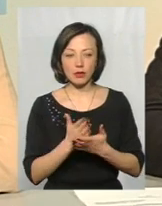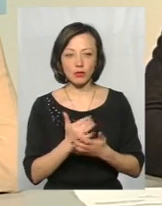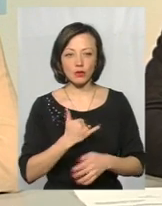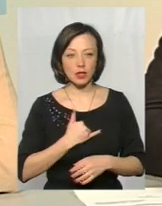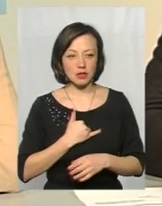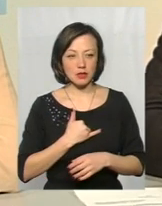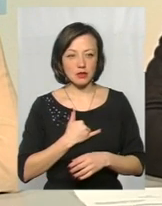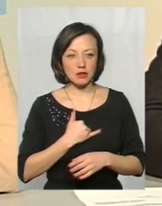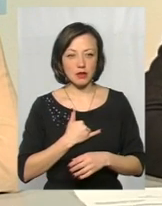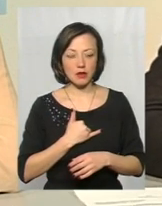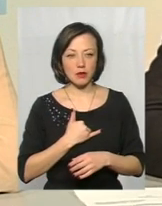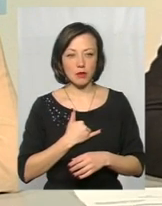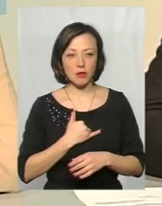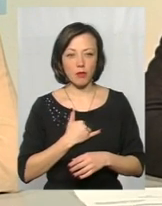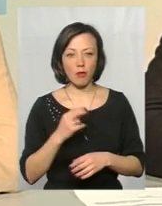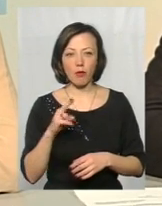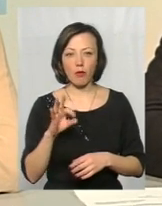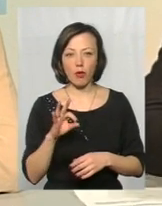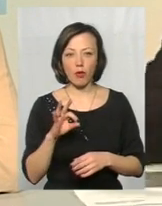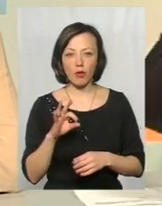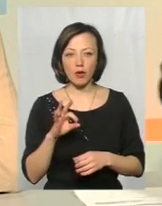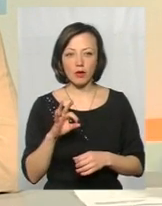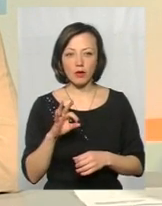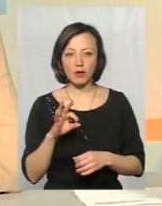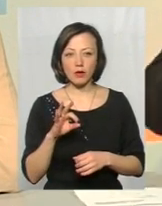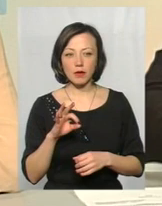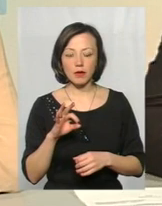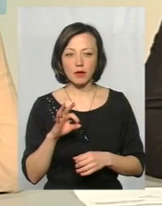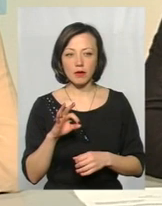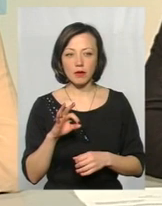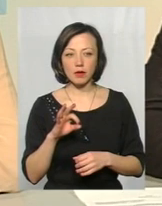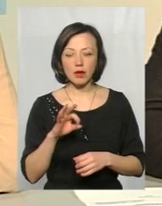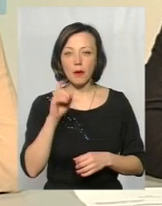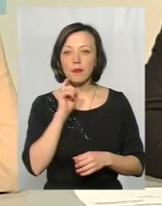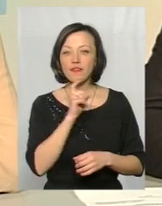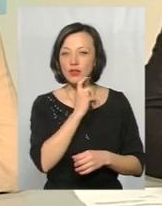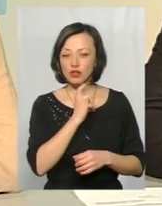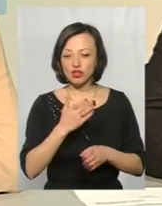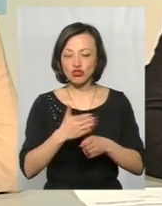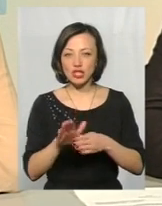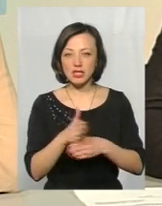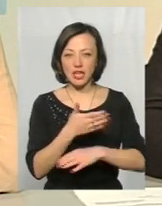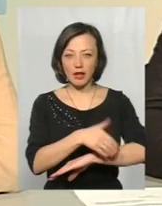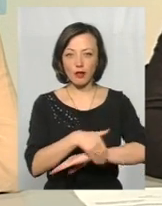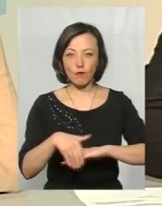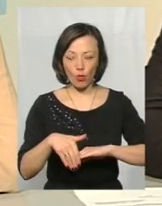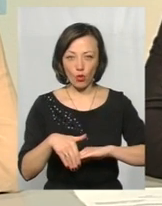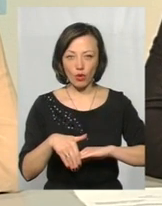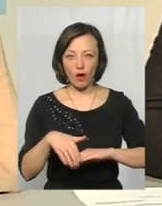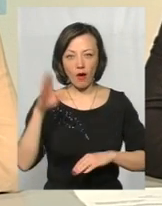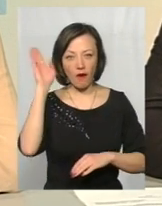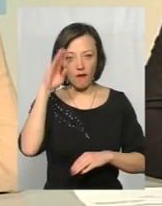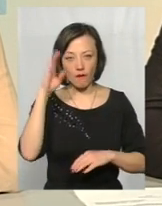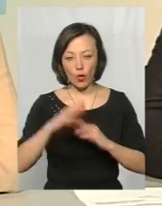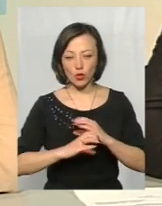по північному, по північних оцих частині двору водогін,